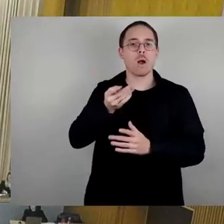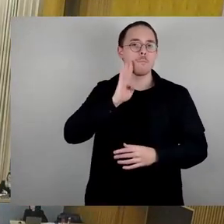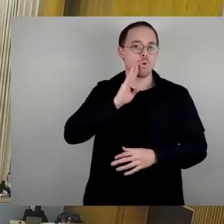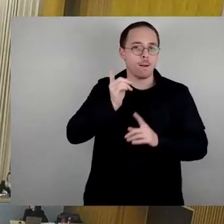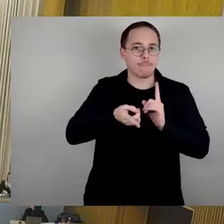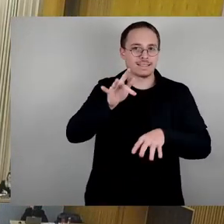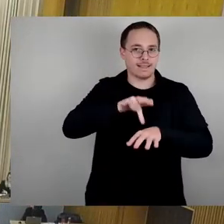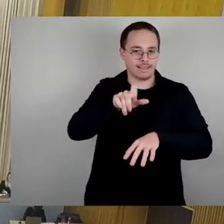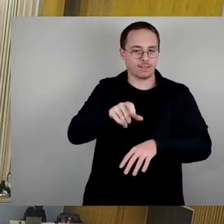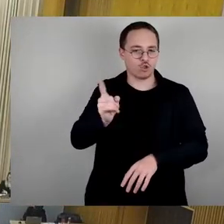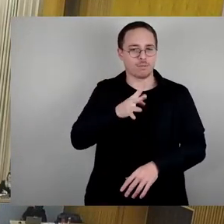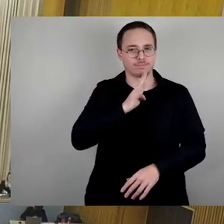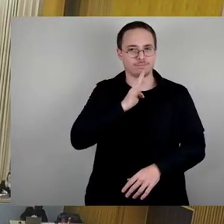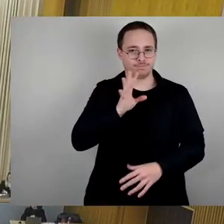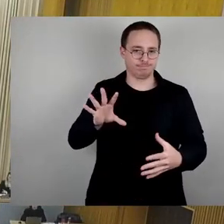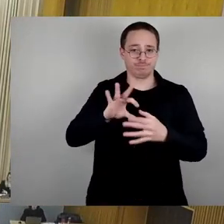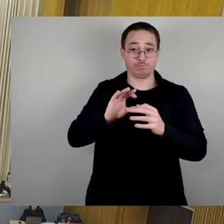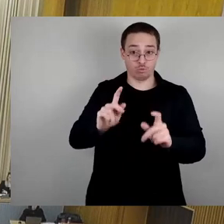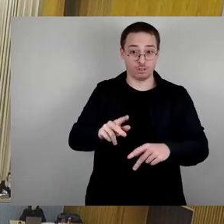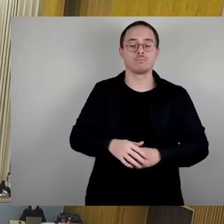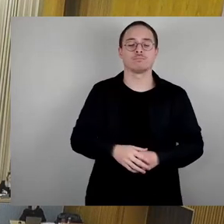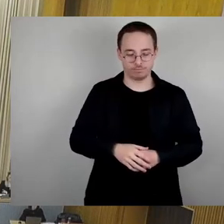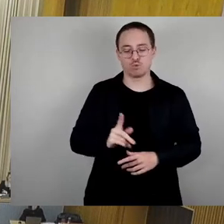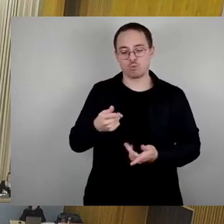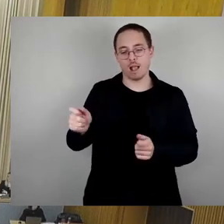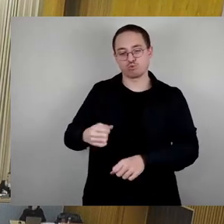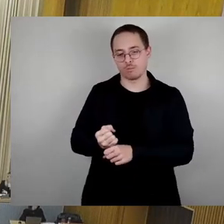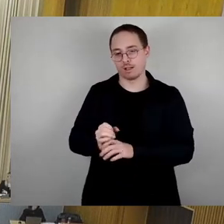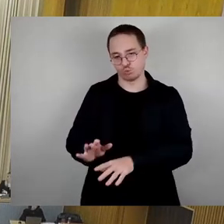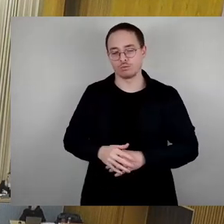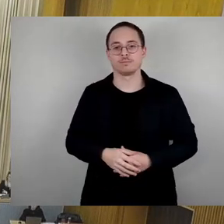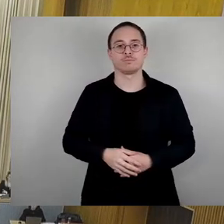und machen wir weiter mit Klaus Lippmann und danach noch mal Thiele Wirtz.